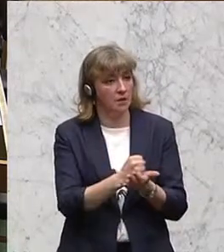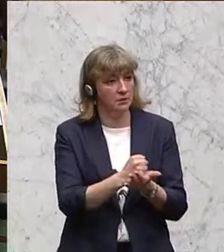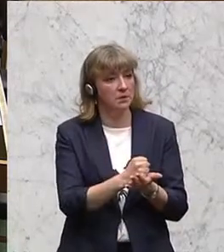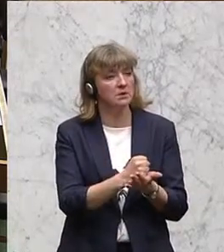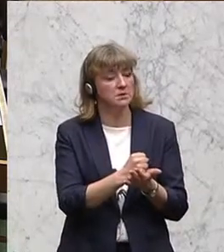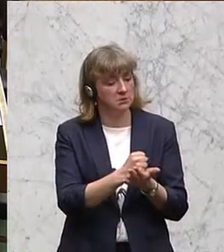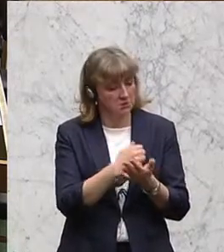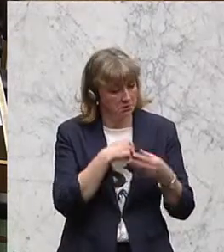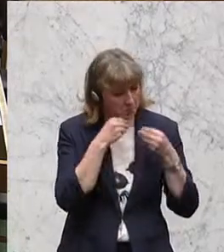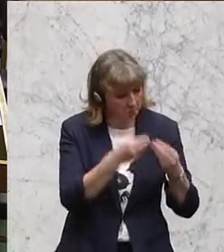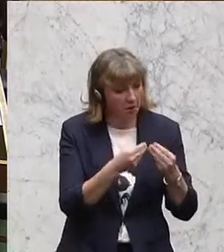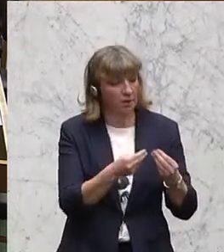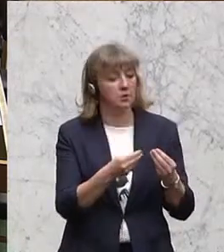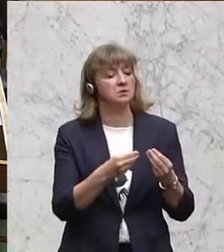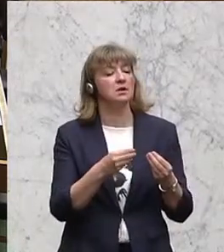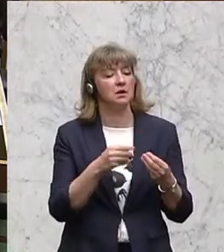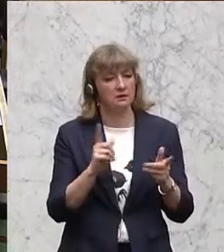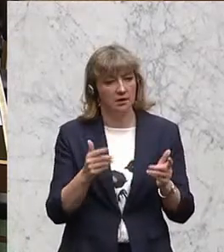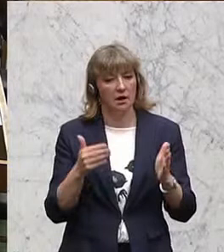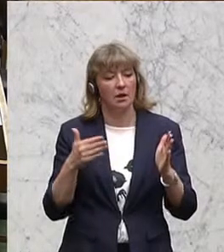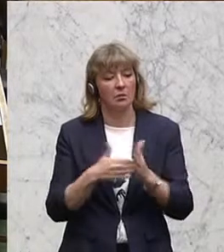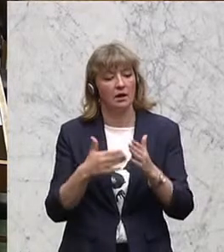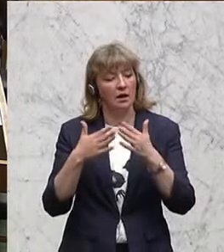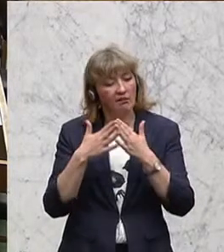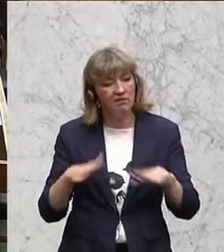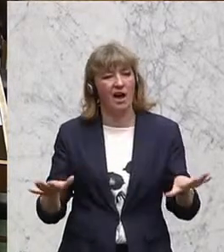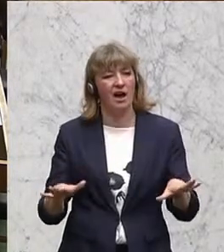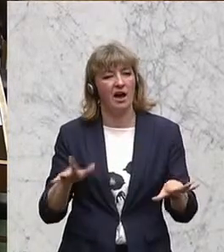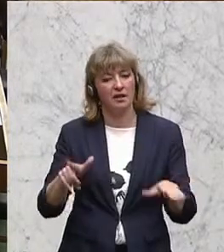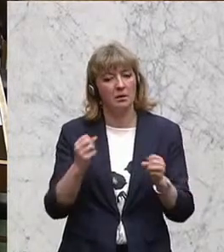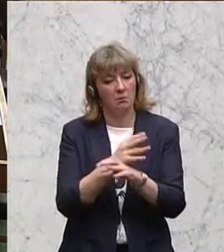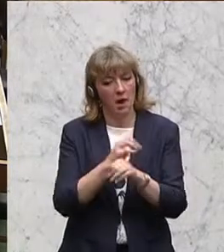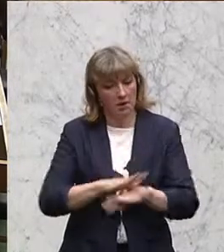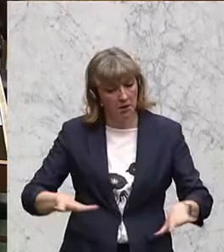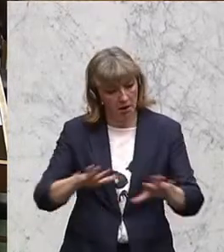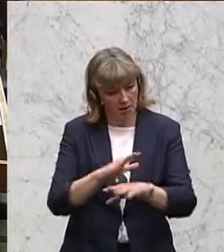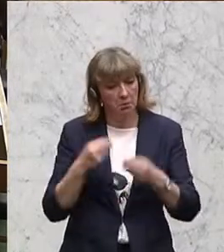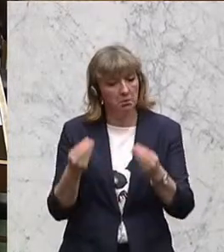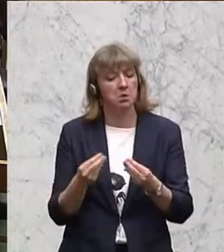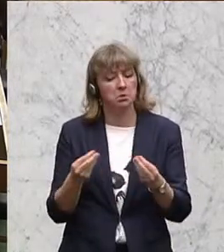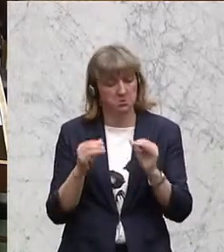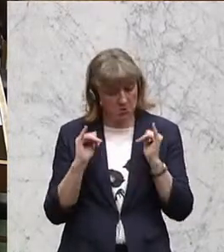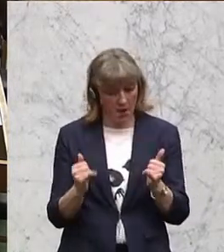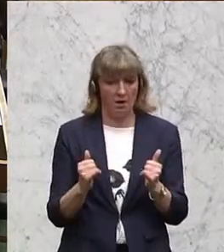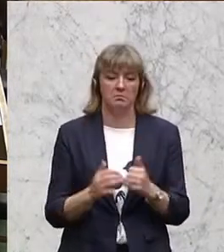die Seite barrierefrei Medien einzurichten. Es ist wirklich eine sehr gute